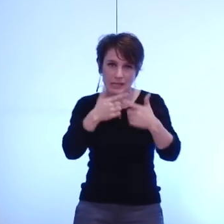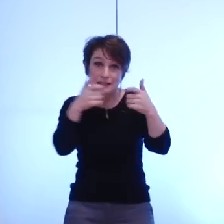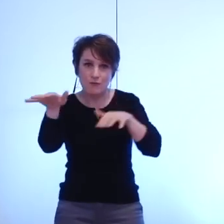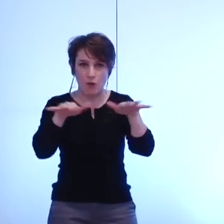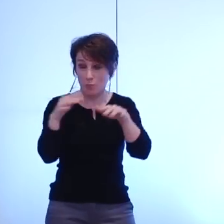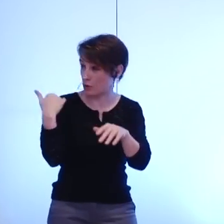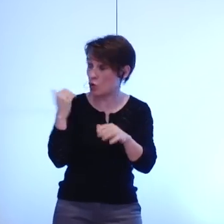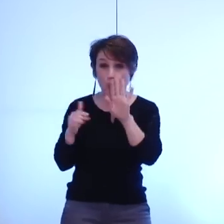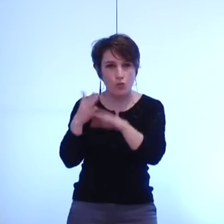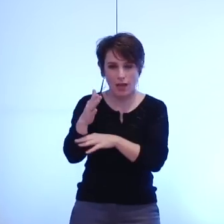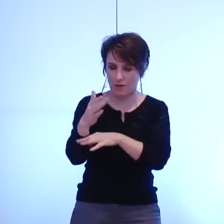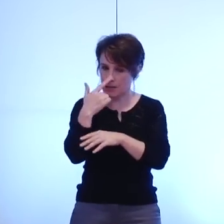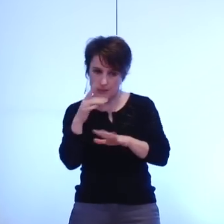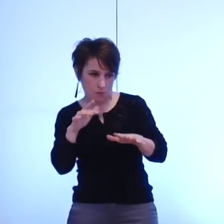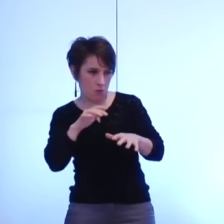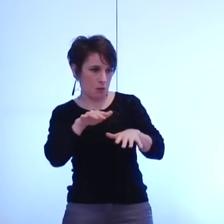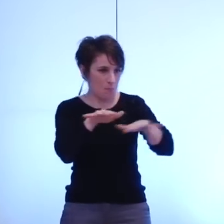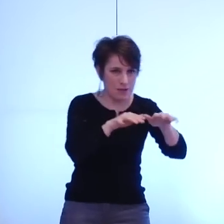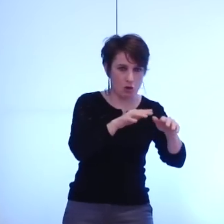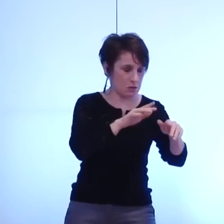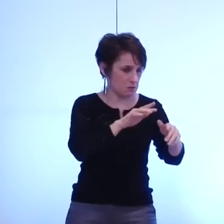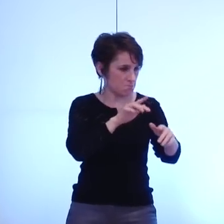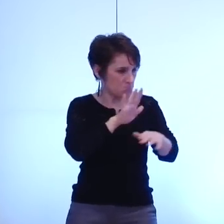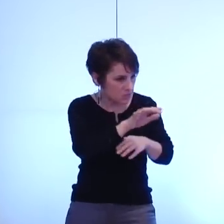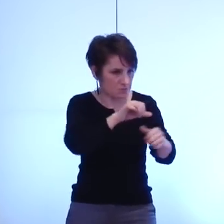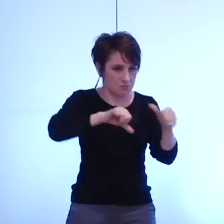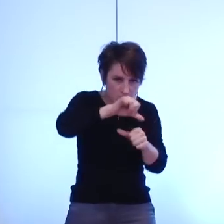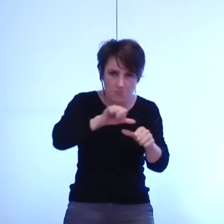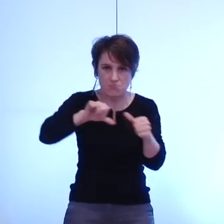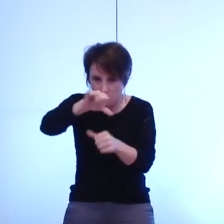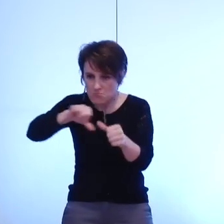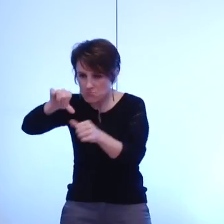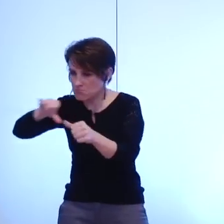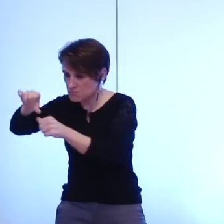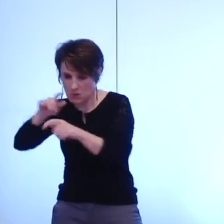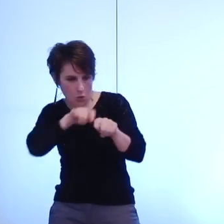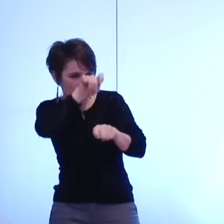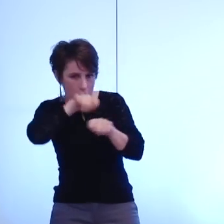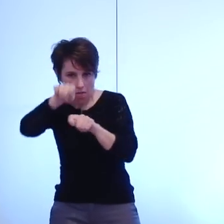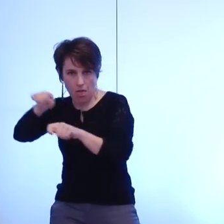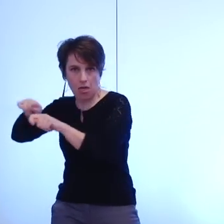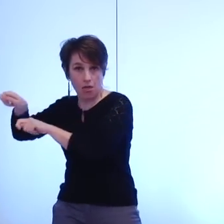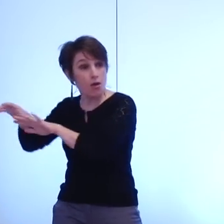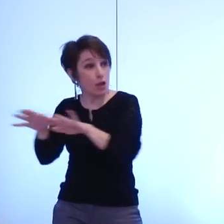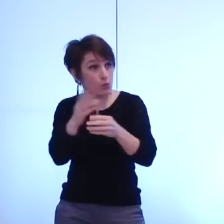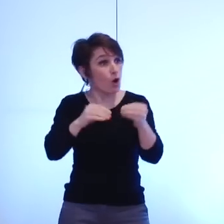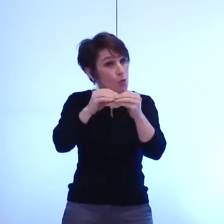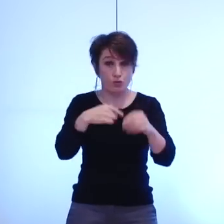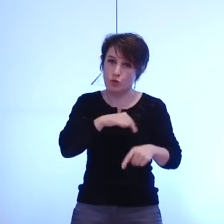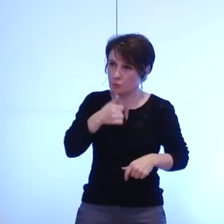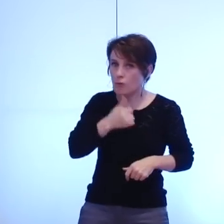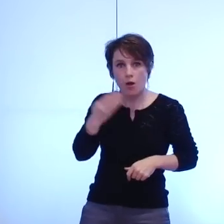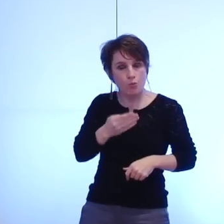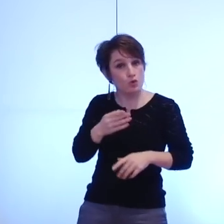avril pour identifier le besoin sans compter également que nous devions acquérir certaines compétences vidéo pour